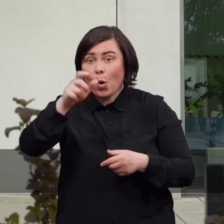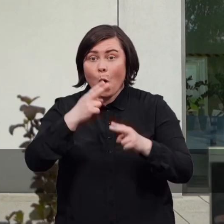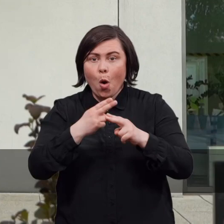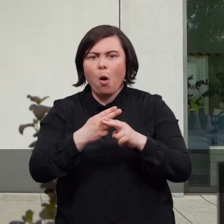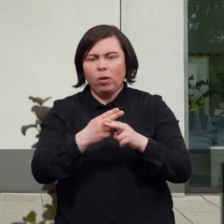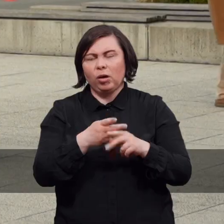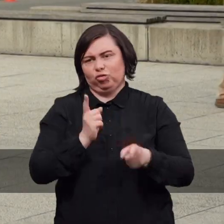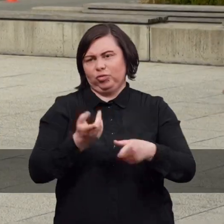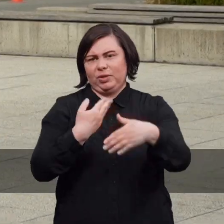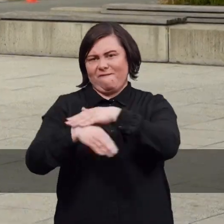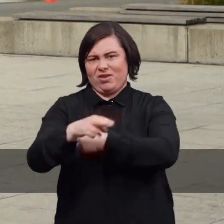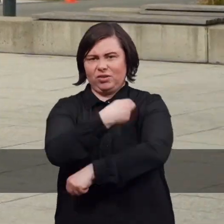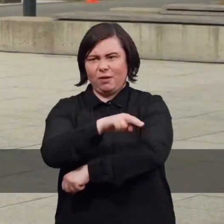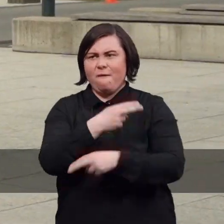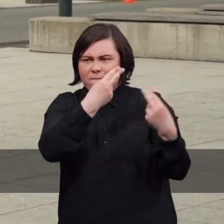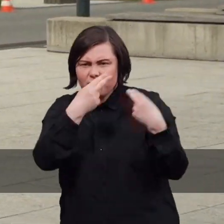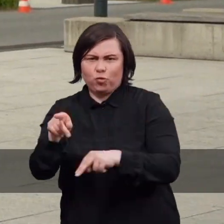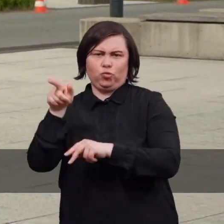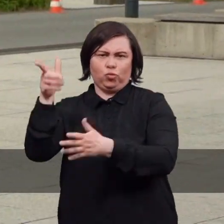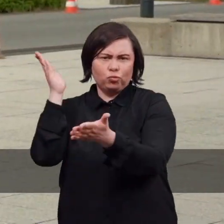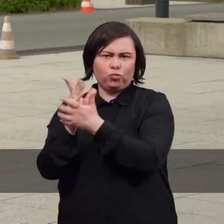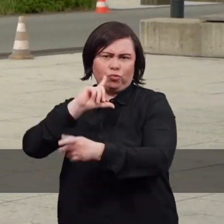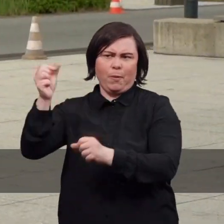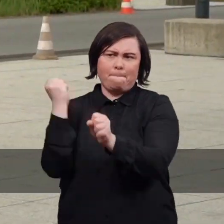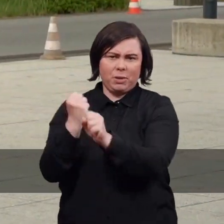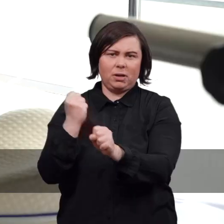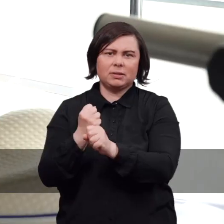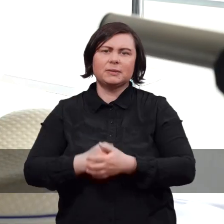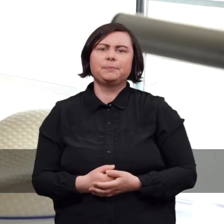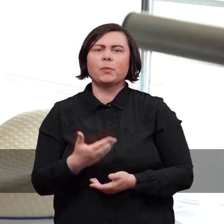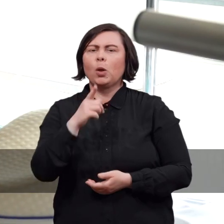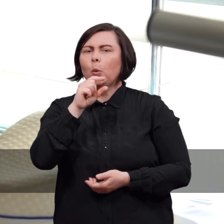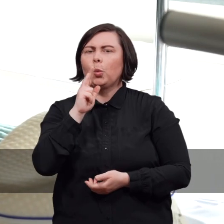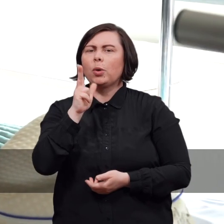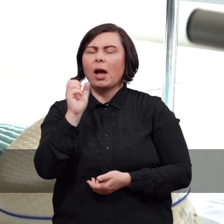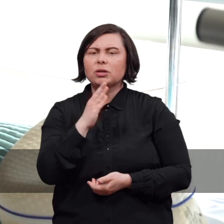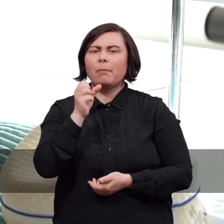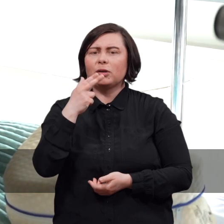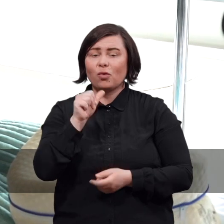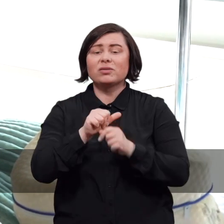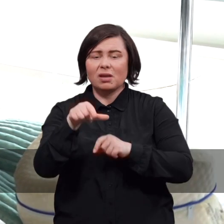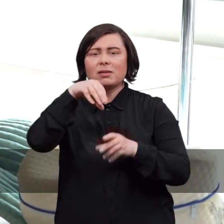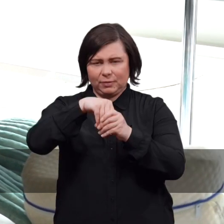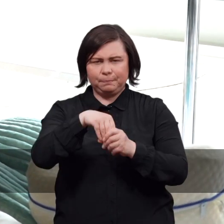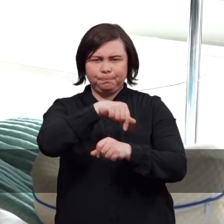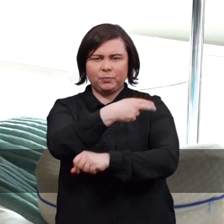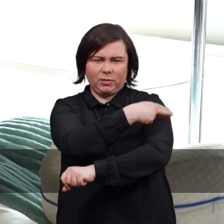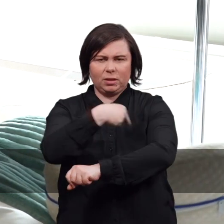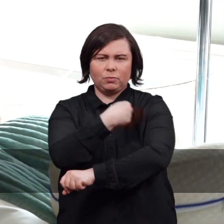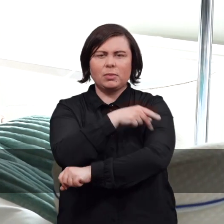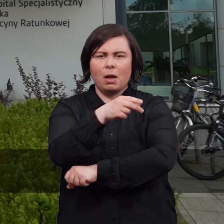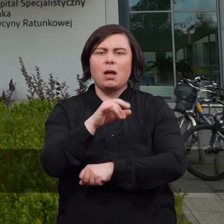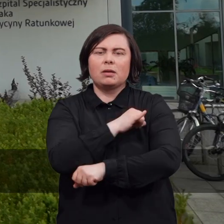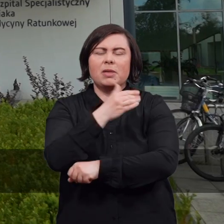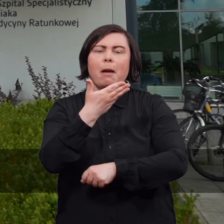pacjenci dużo wcześniej opuszczą szpital i wrócą do pracy na przykład. Łukasz Malinowski jest obecnie pacjentem szpitala im.